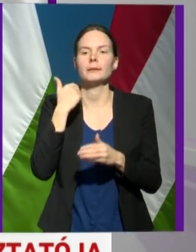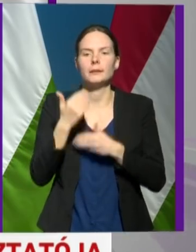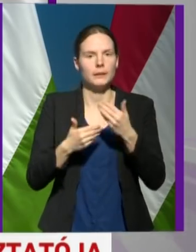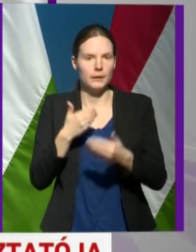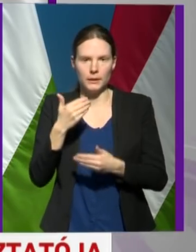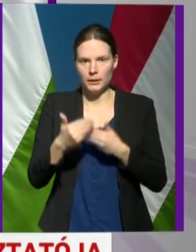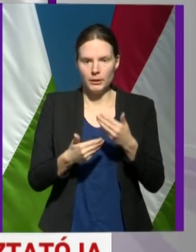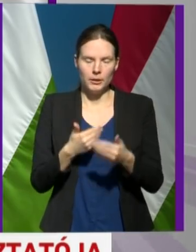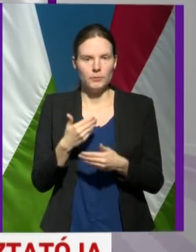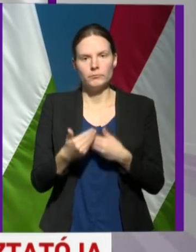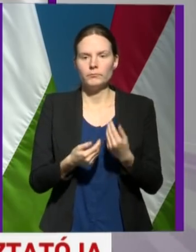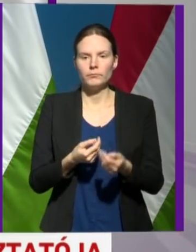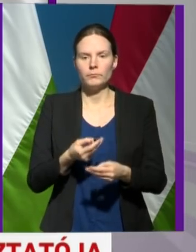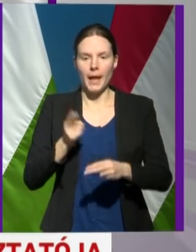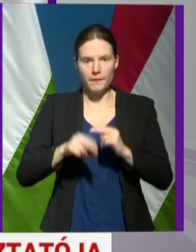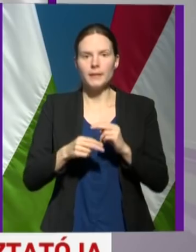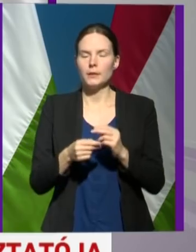rendkívül fontos.